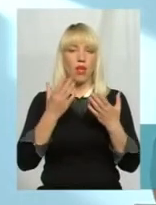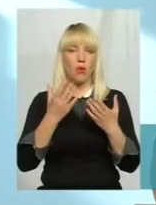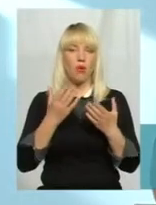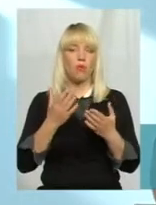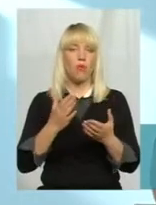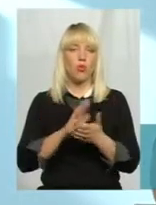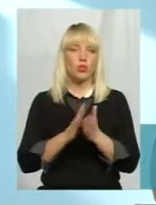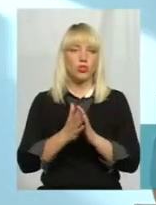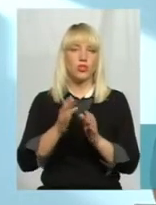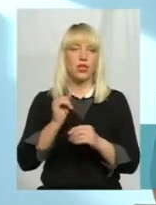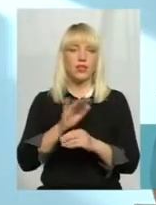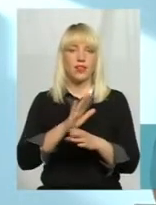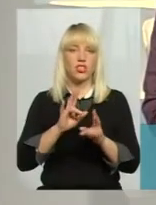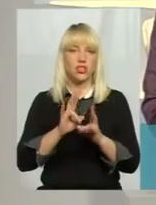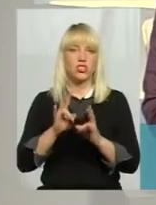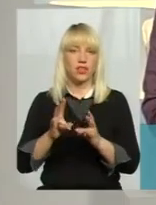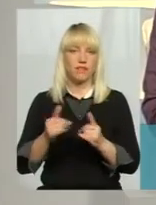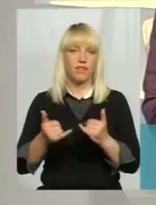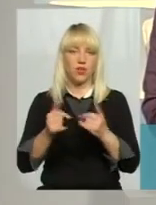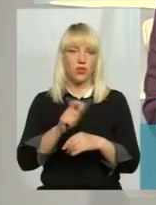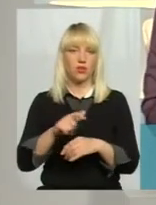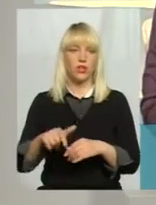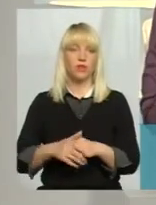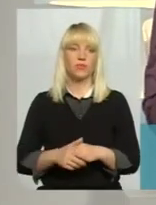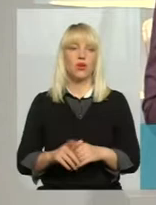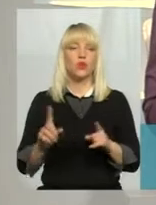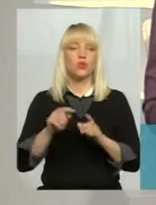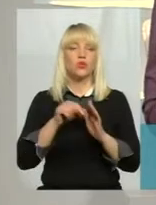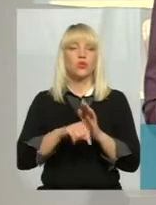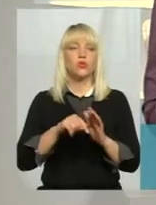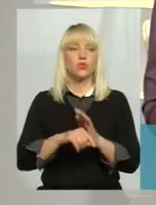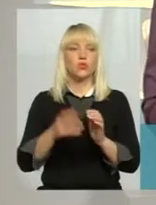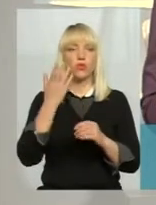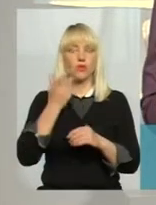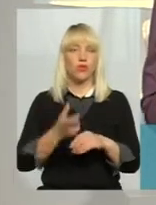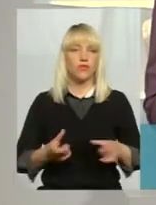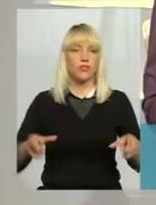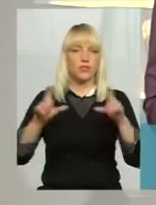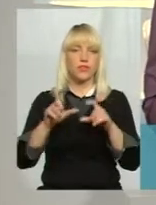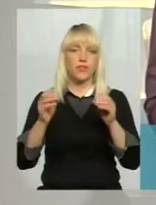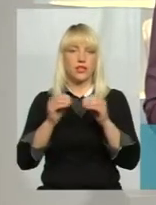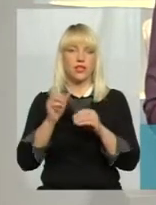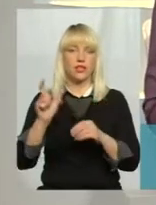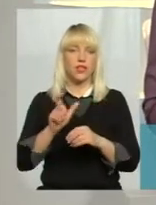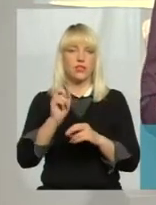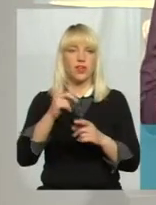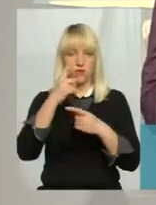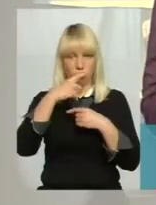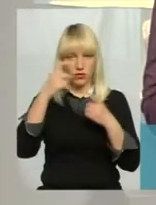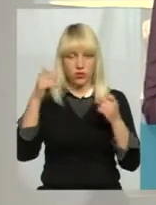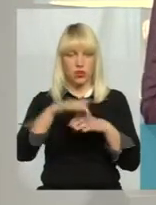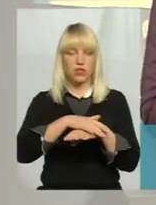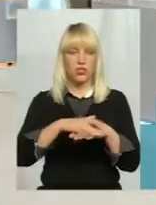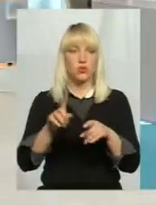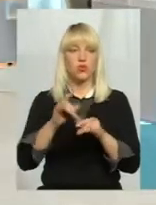наших споживачів. А от що стосується сьогоднішнього дня, коли ця доза збільшена в десятеро. Як ви оповіщуєте населення, що